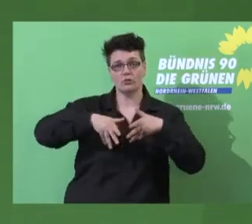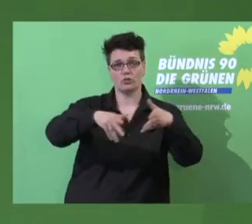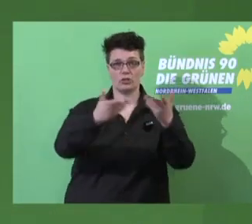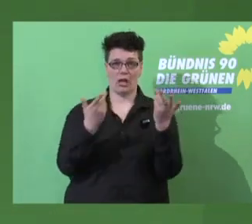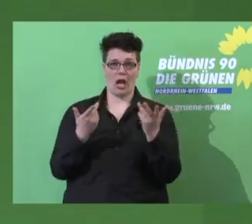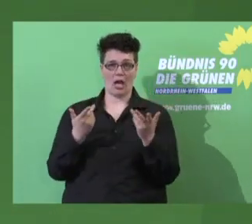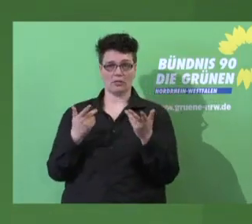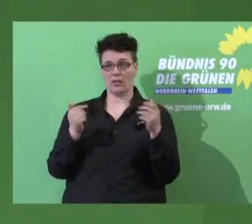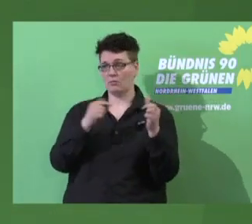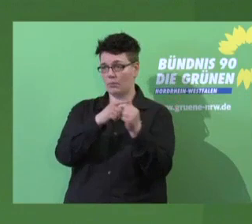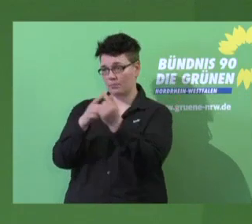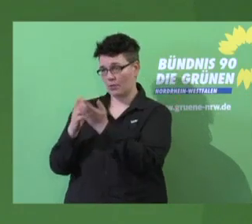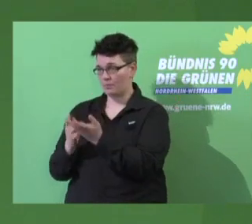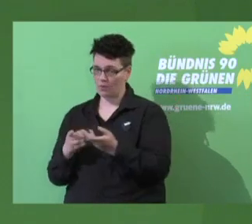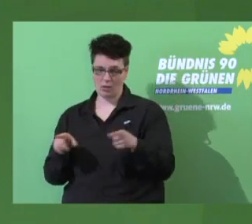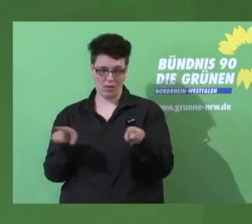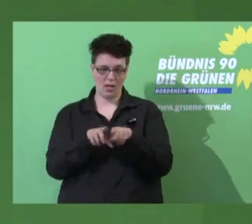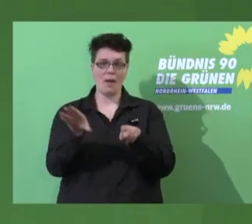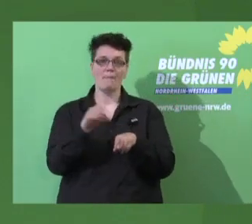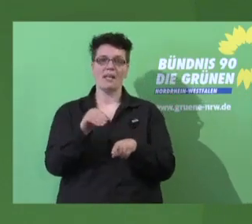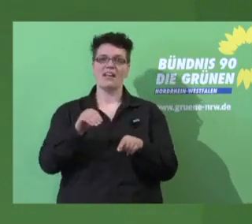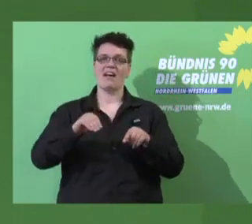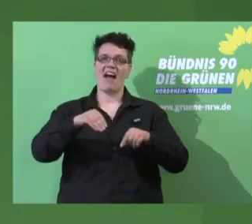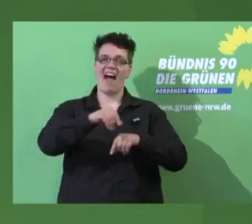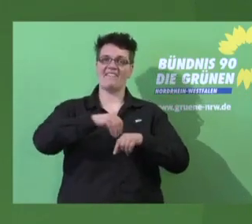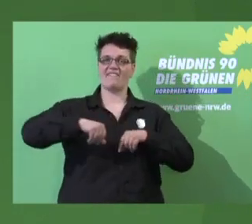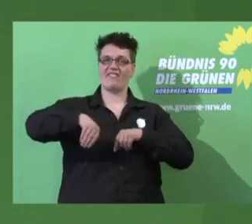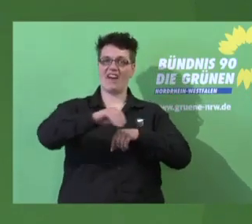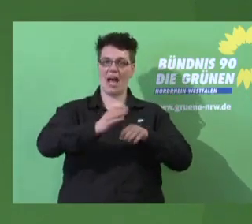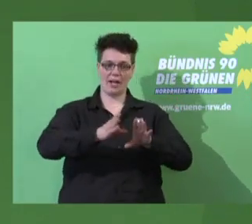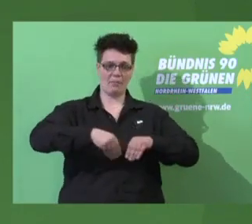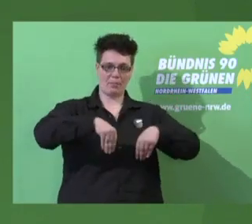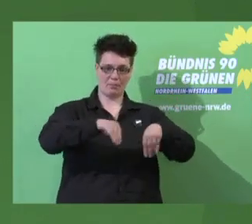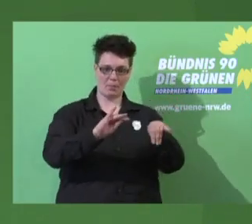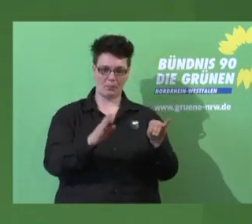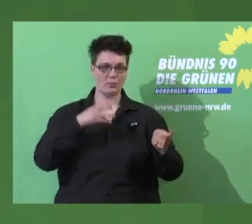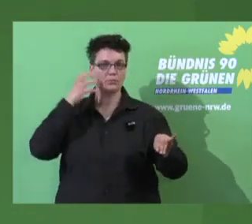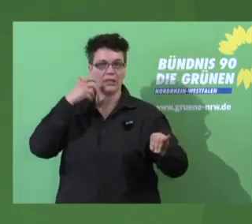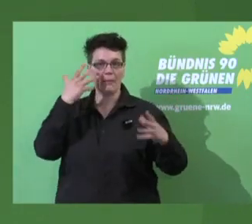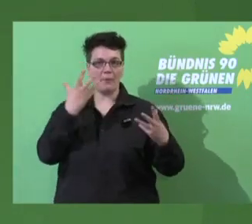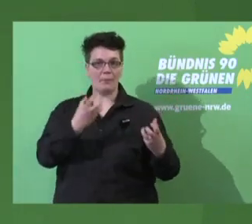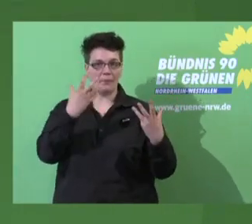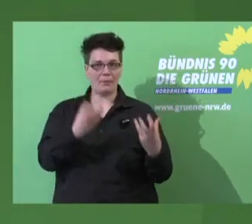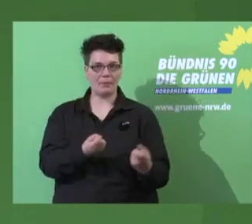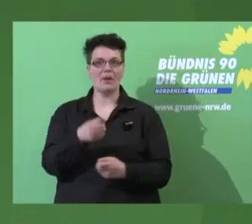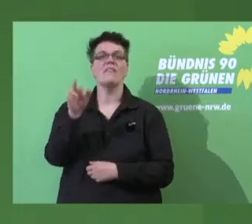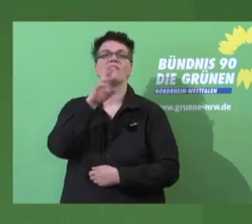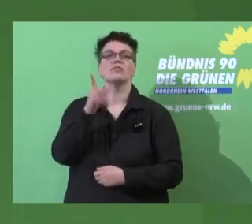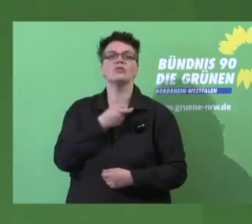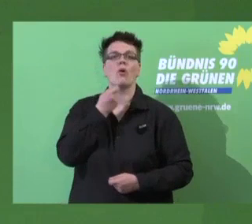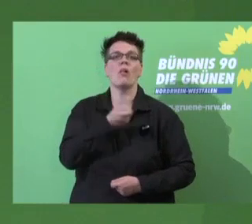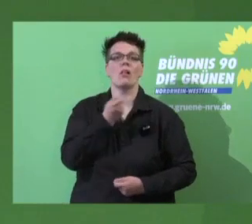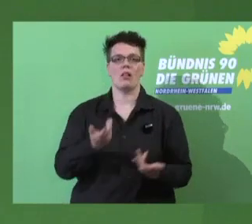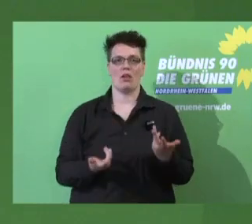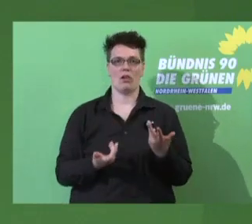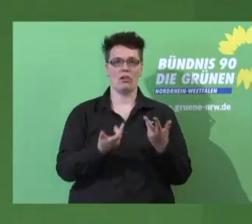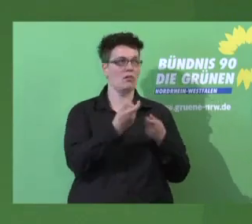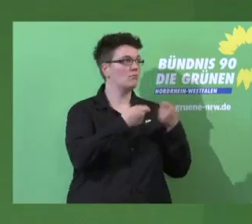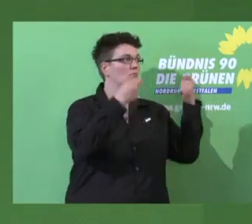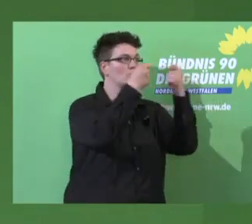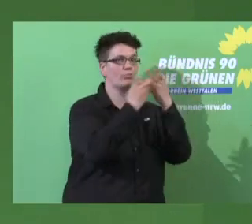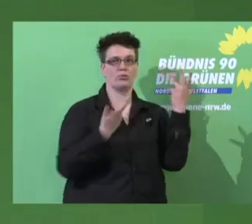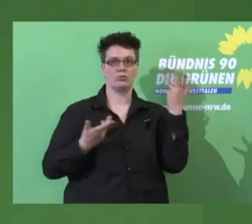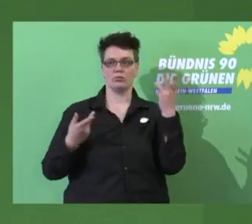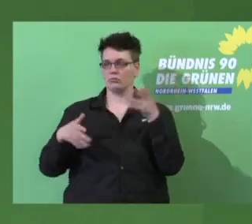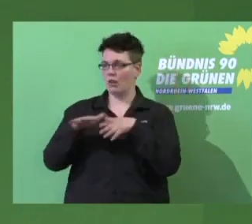Asphalt versehen und dies finanzieren? Oder sollen das die Kommunen, die kein Geld haben, dann doch selber machen? Was will man machen, um den